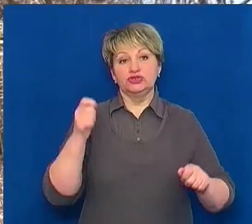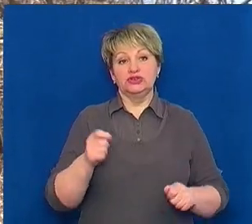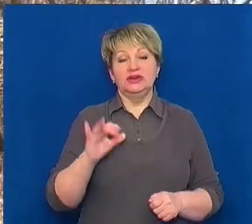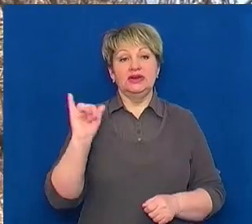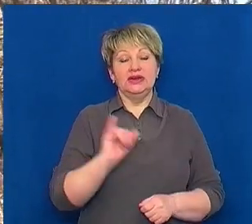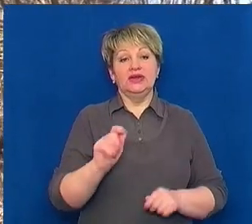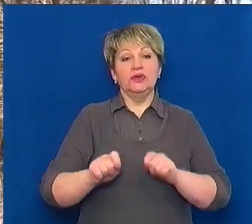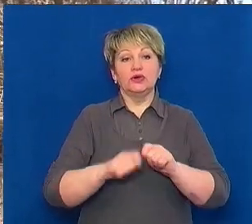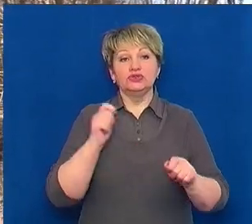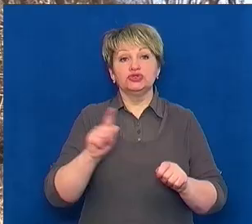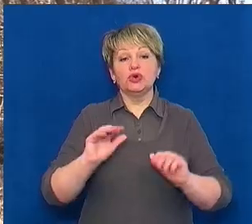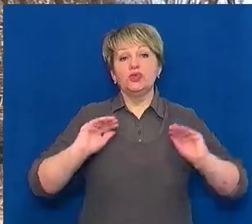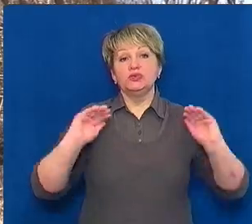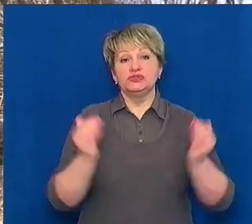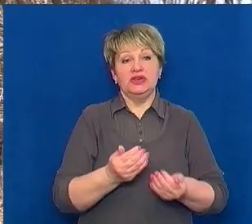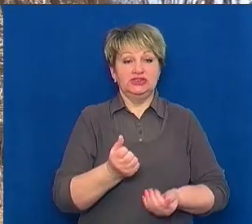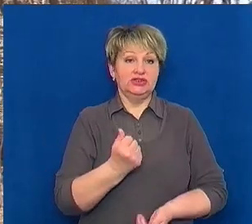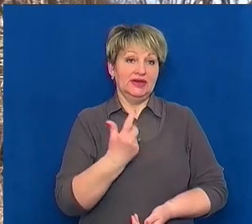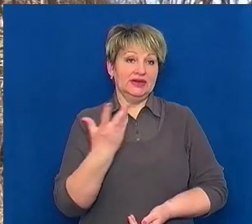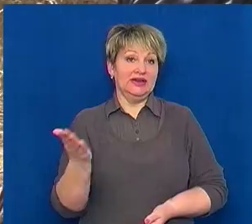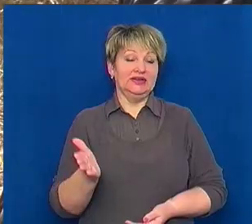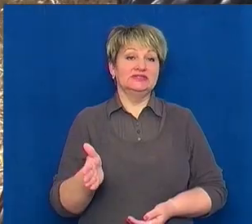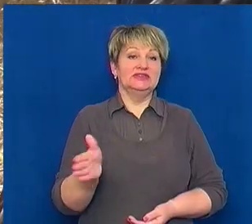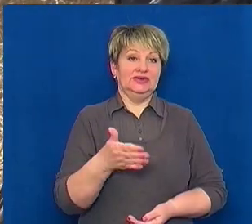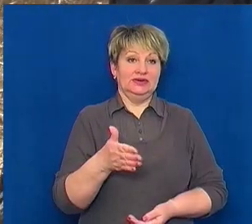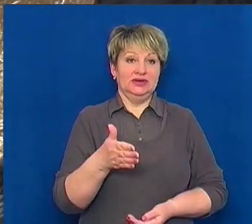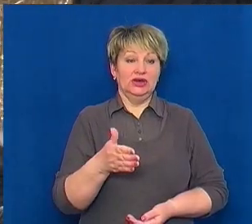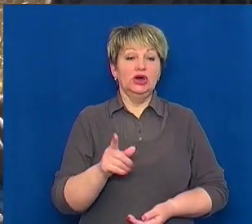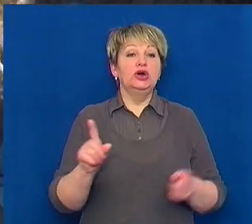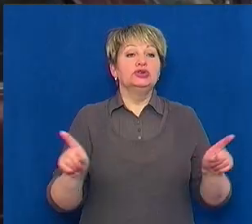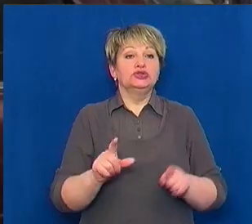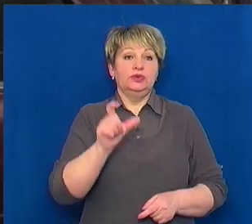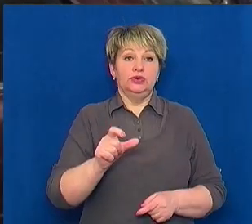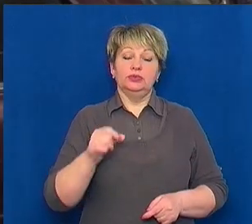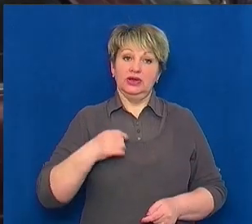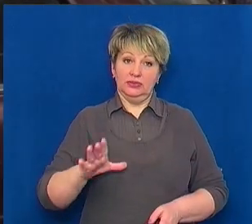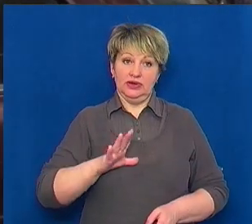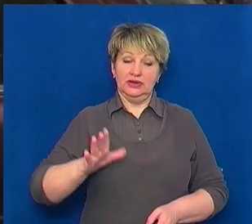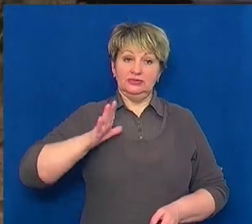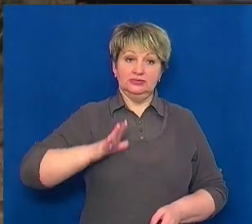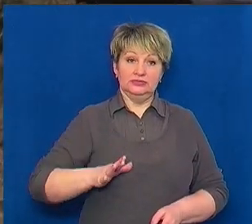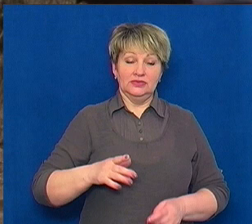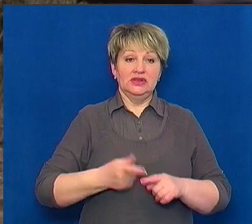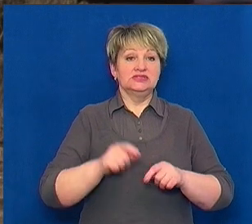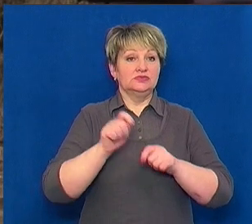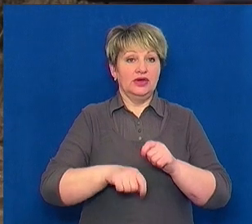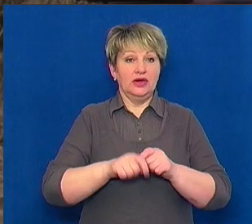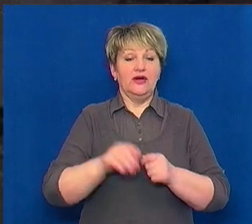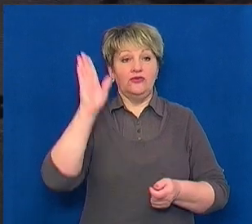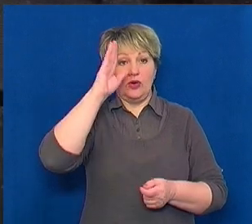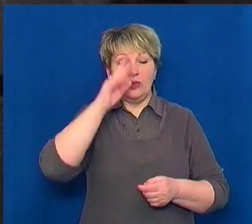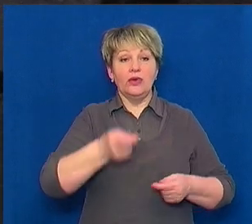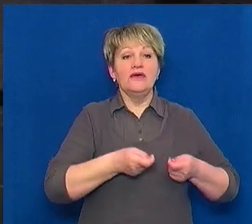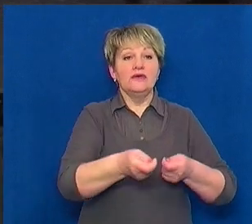нарушається таким чим, що зменшується кількість біоресурсів. Аби порушники були стриманими, з екоінспекцією водоймами Черкащини